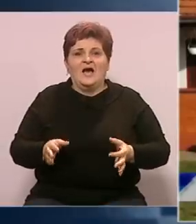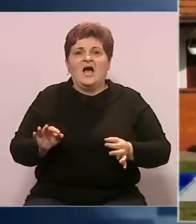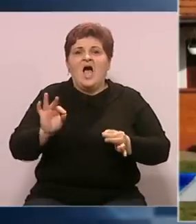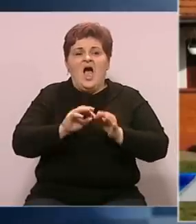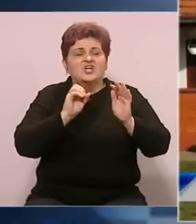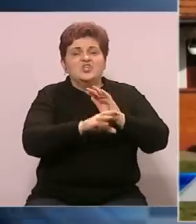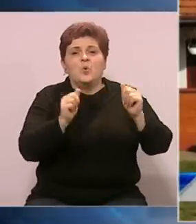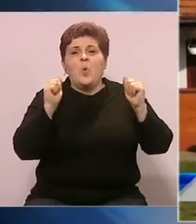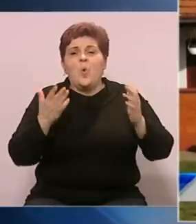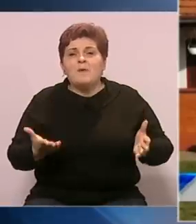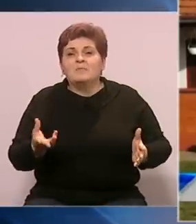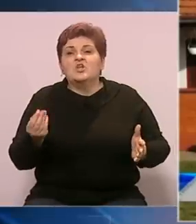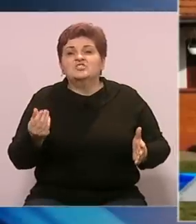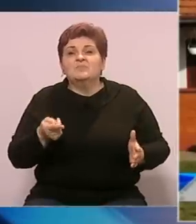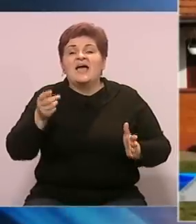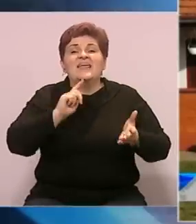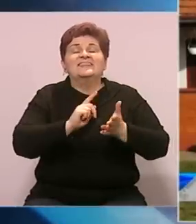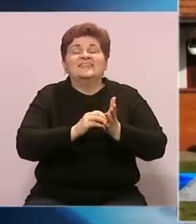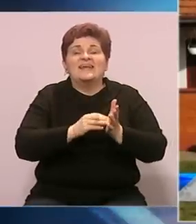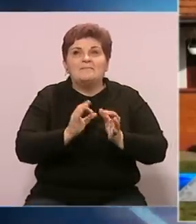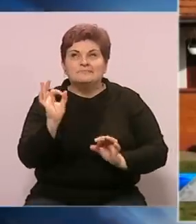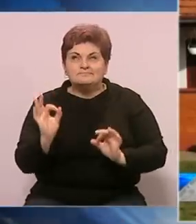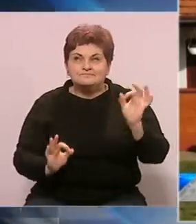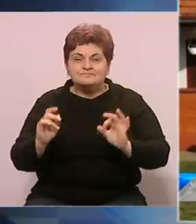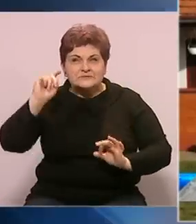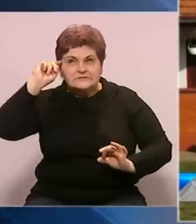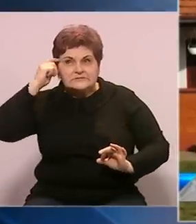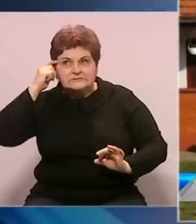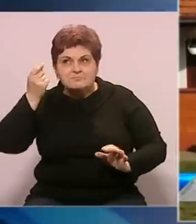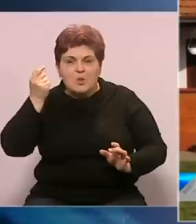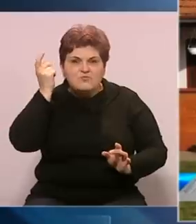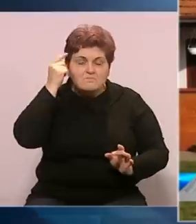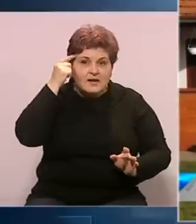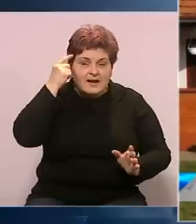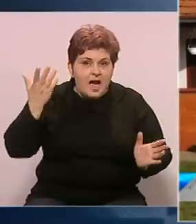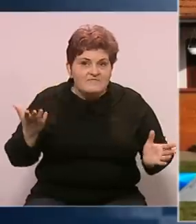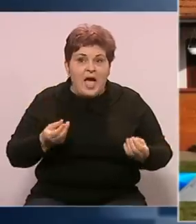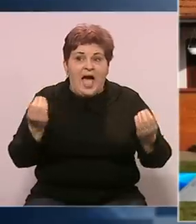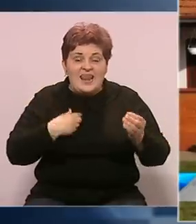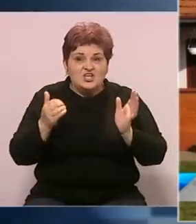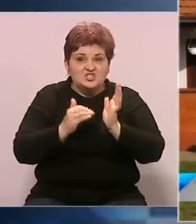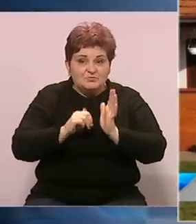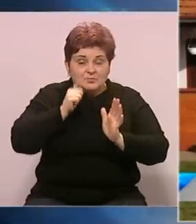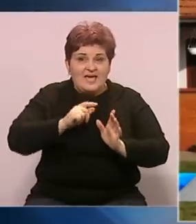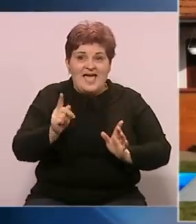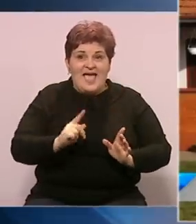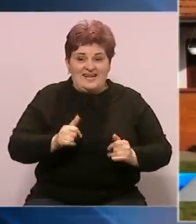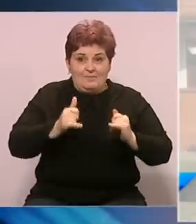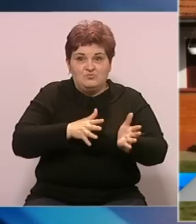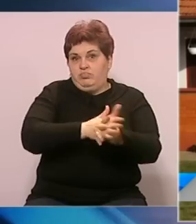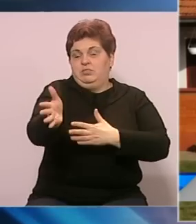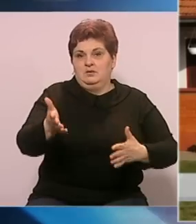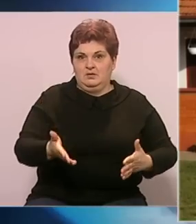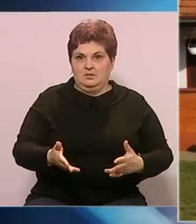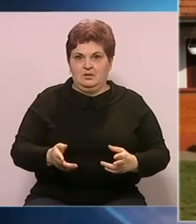ako neko ima novca nekoga, nego treba jednostavno kalkulstvati i razmišljati malo svojom glavom. Ako nam nešto treba sutra pa ne mogu danas da potrošim sve.